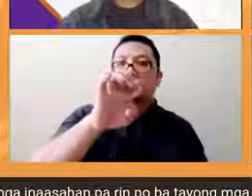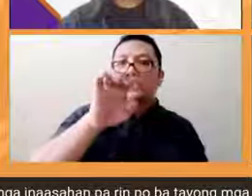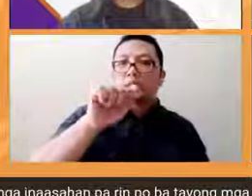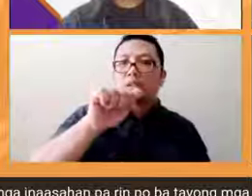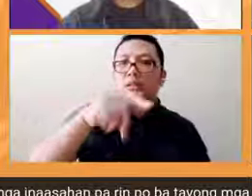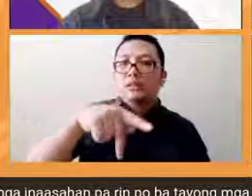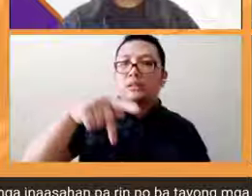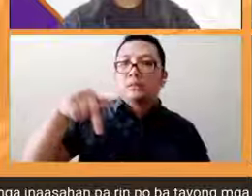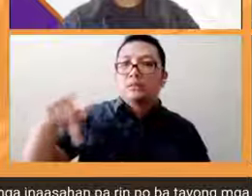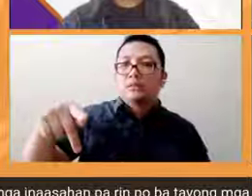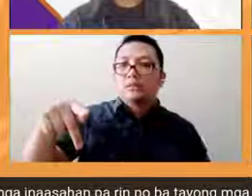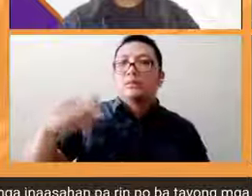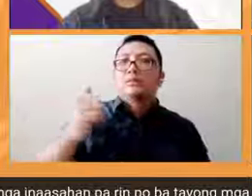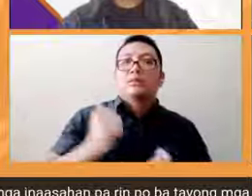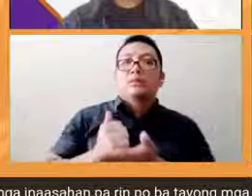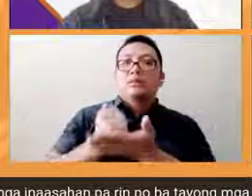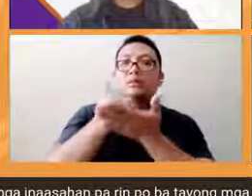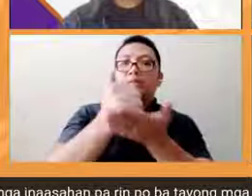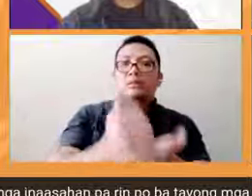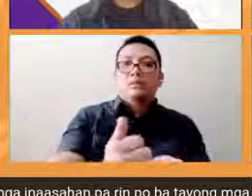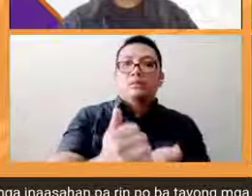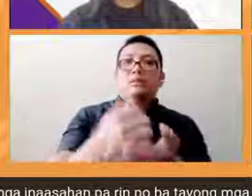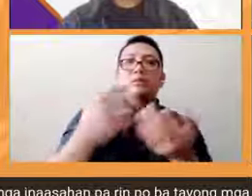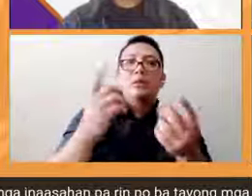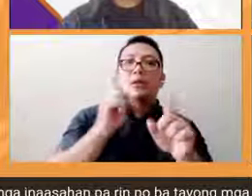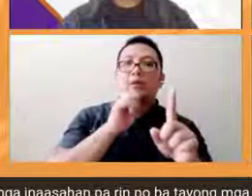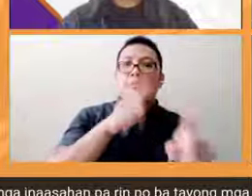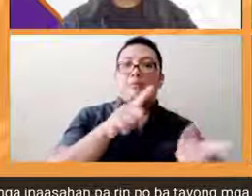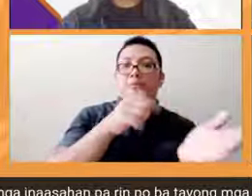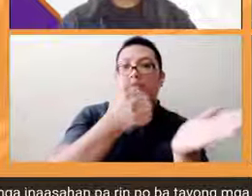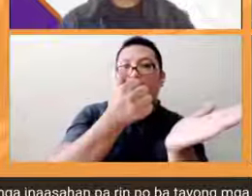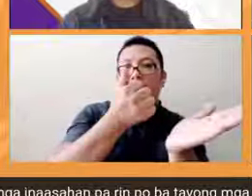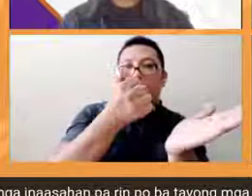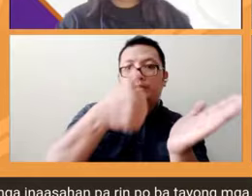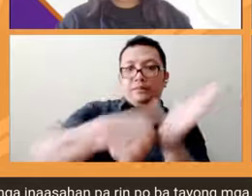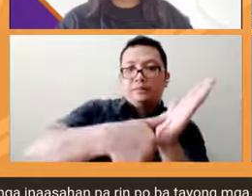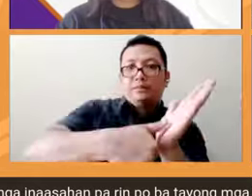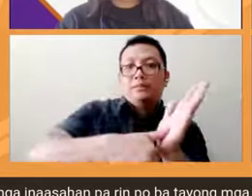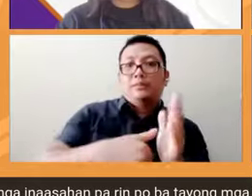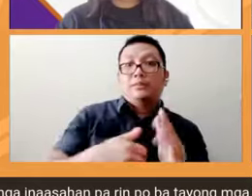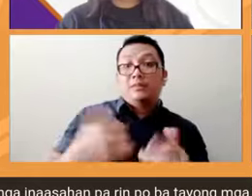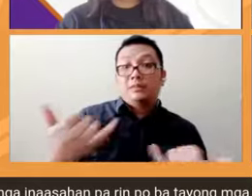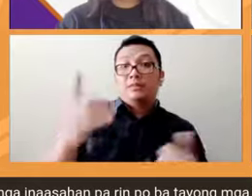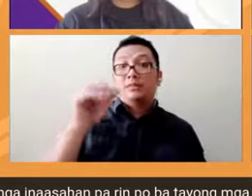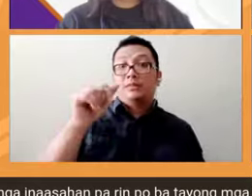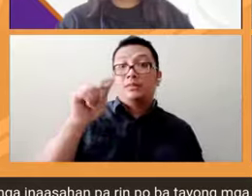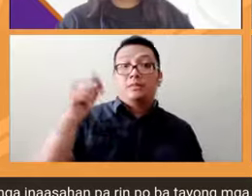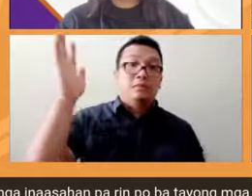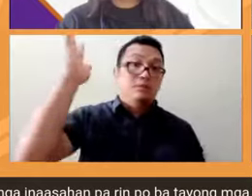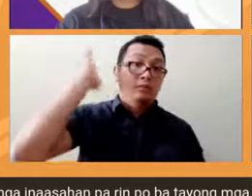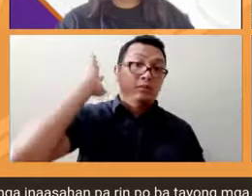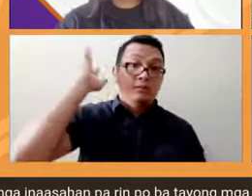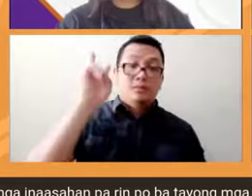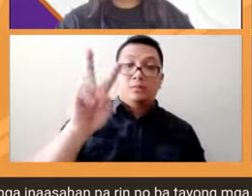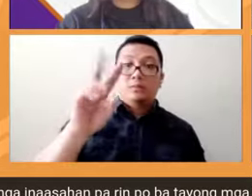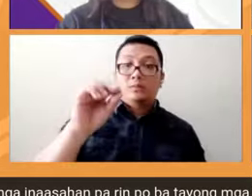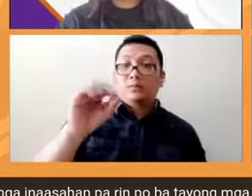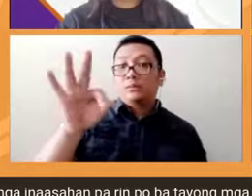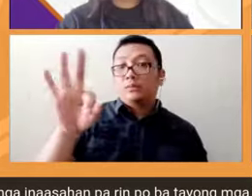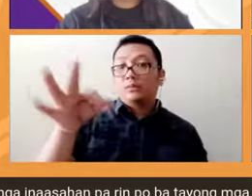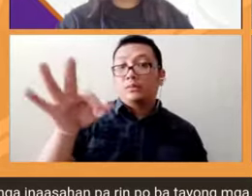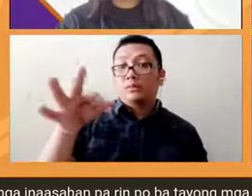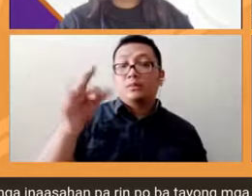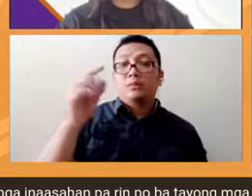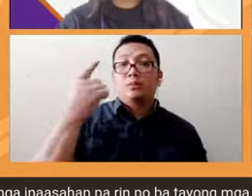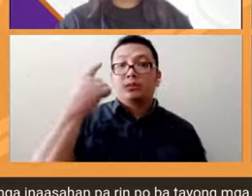makatulong para mas makaboto kasi alam niyo ba yung datos natin nung bumoto noong 2019 na persons with disabilities